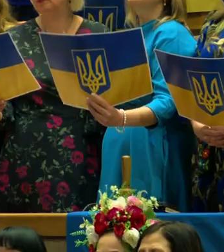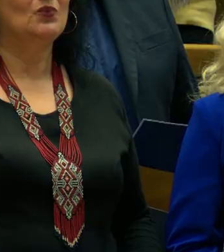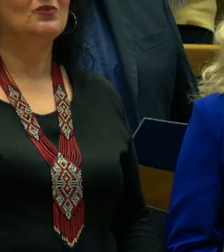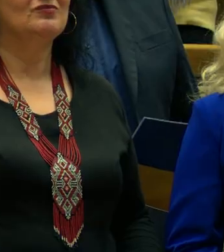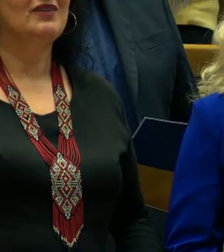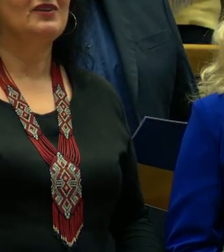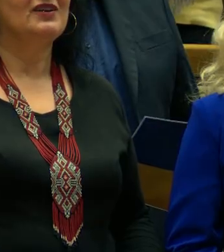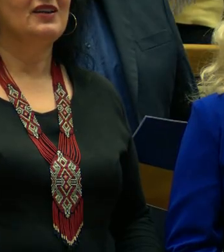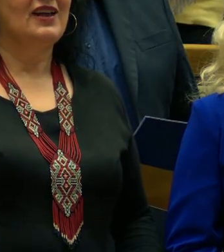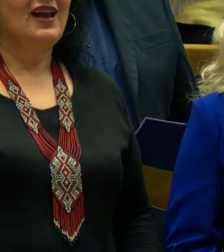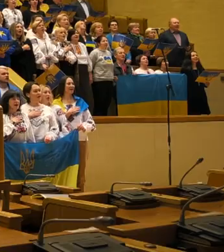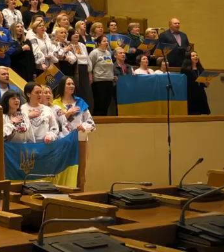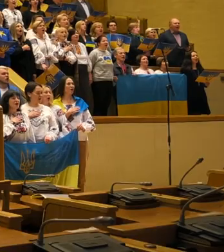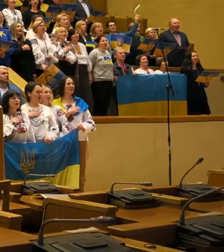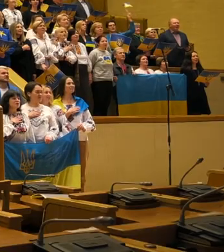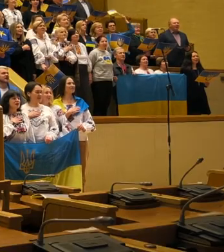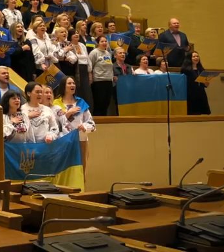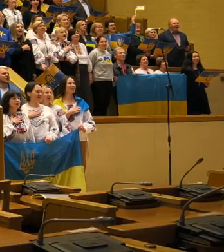Sėmo bendruomenė